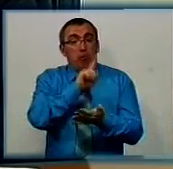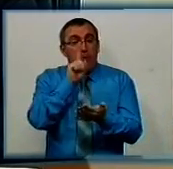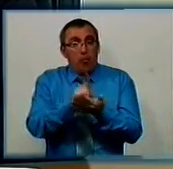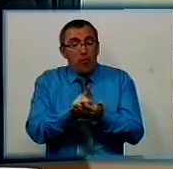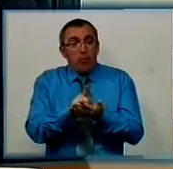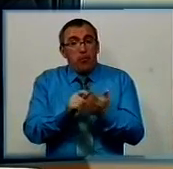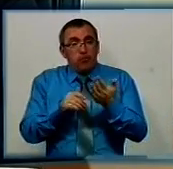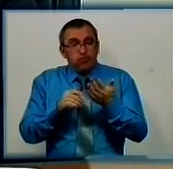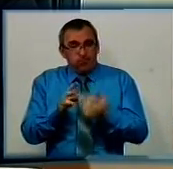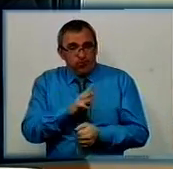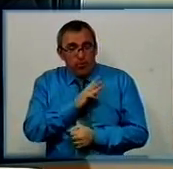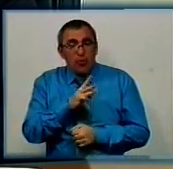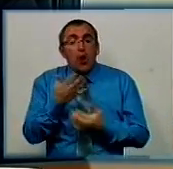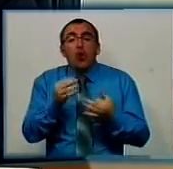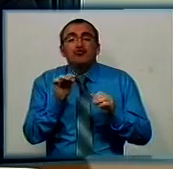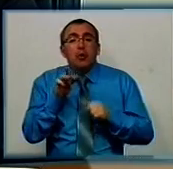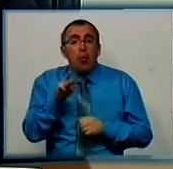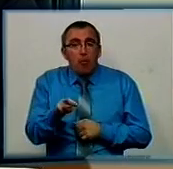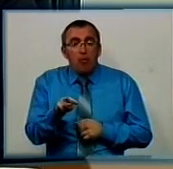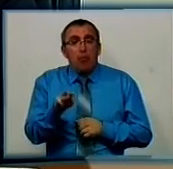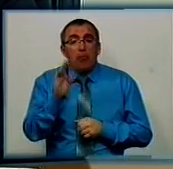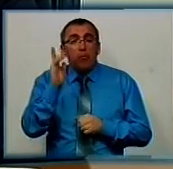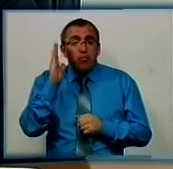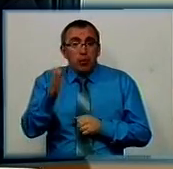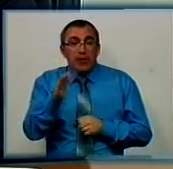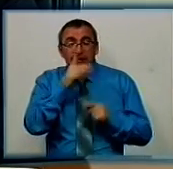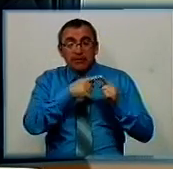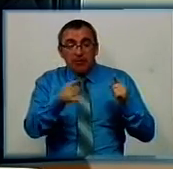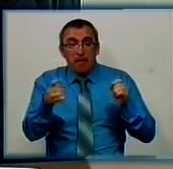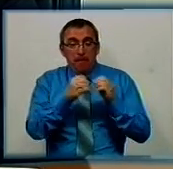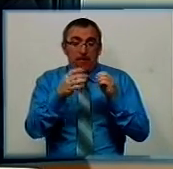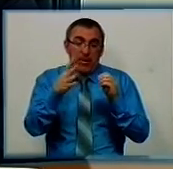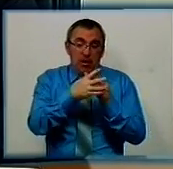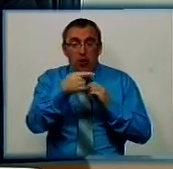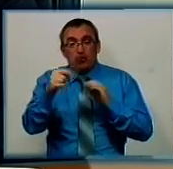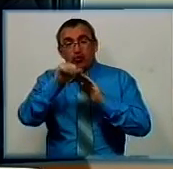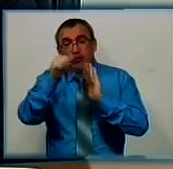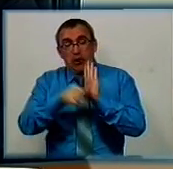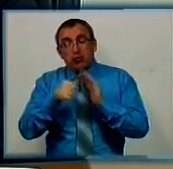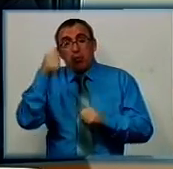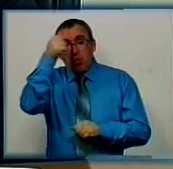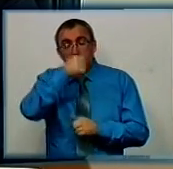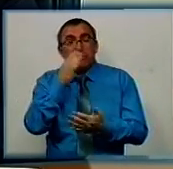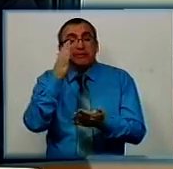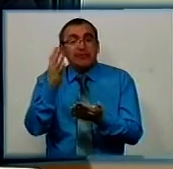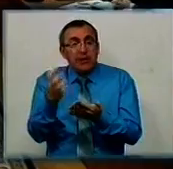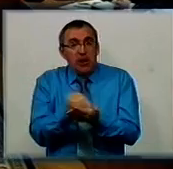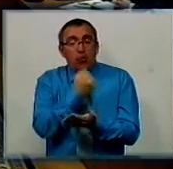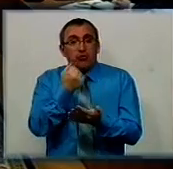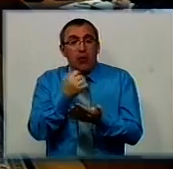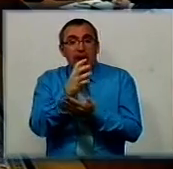подбати, яким чином вони будуть в сезоні 15-16 року знаходити